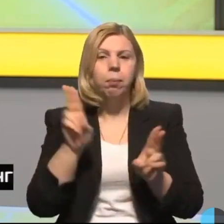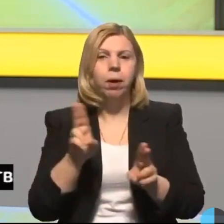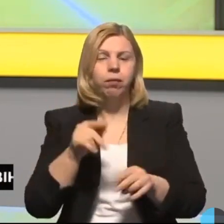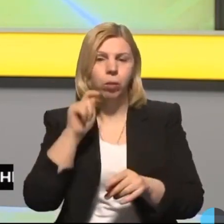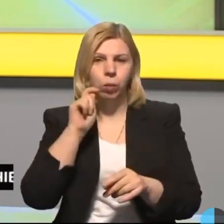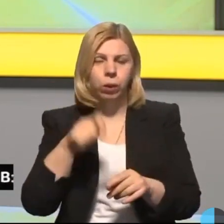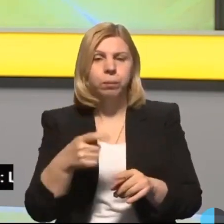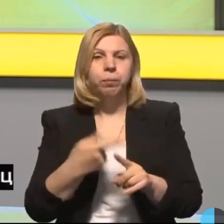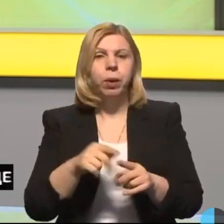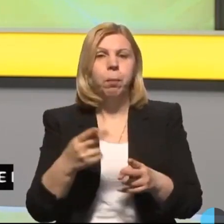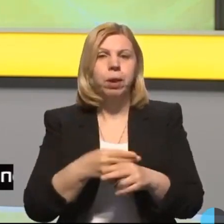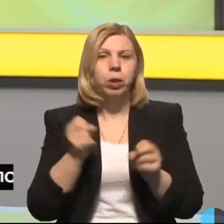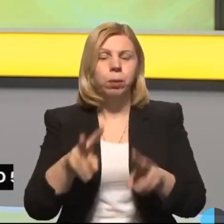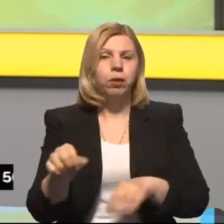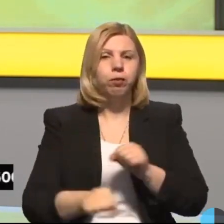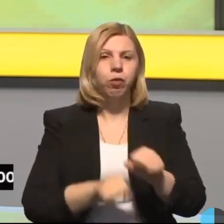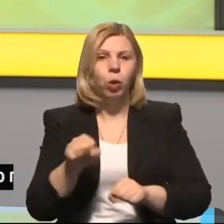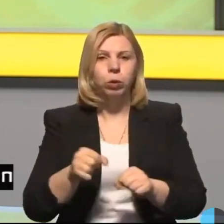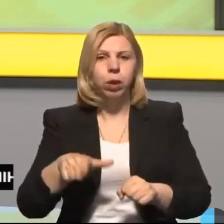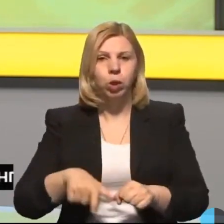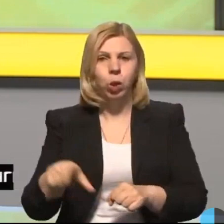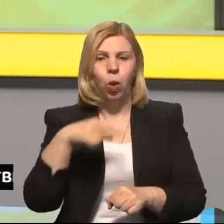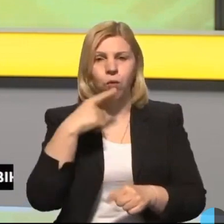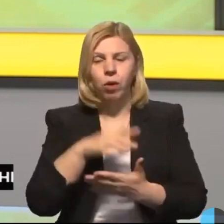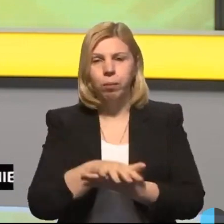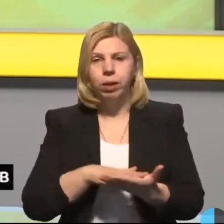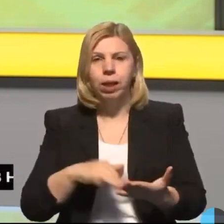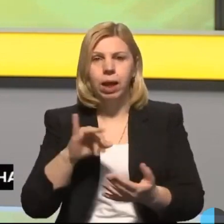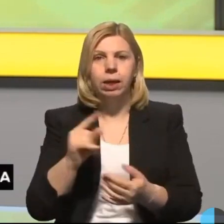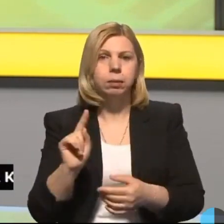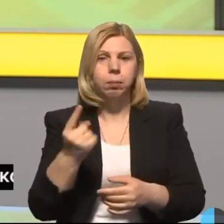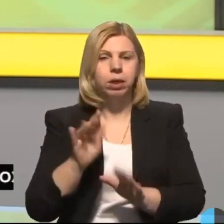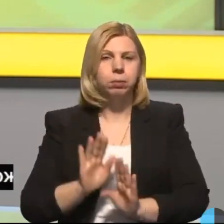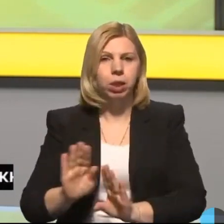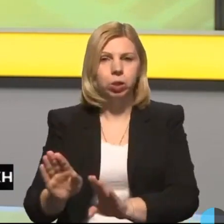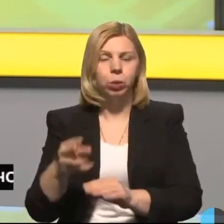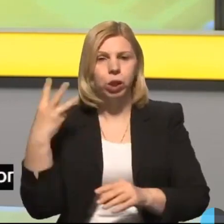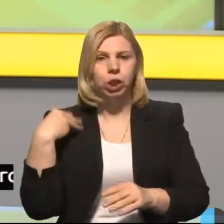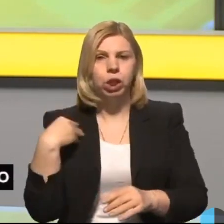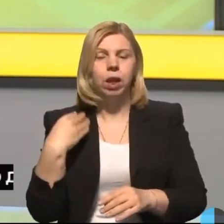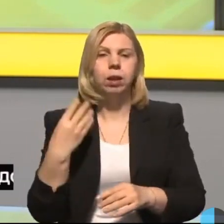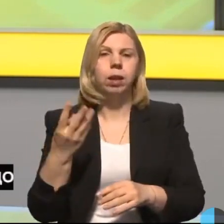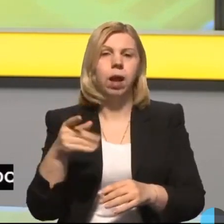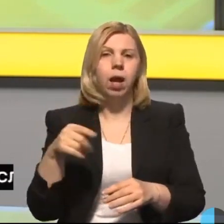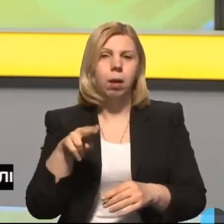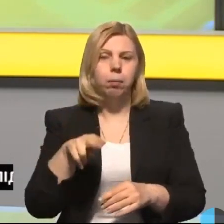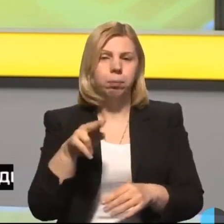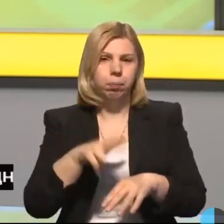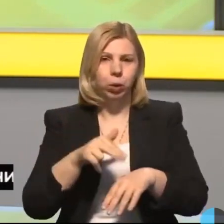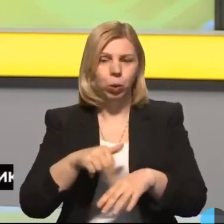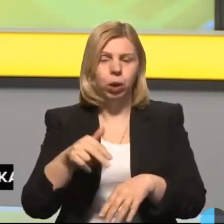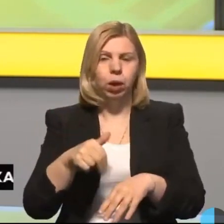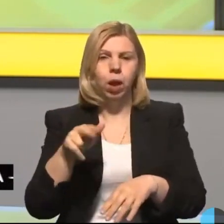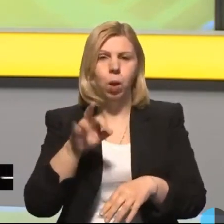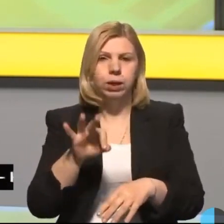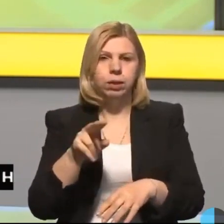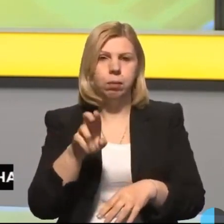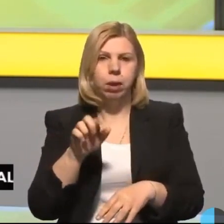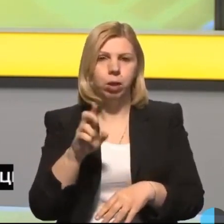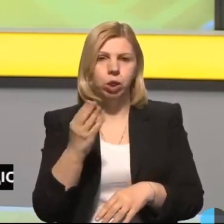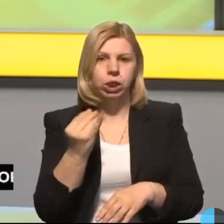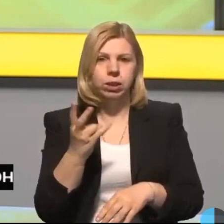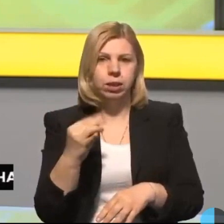України. Про безпеку велосипедистів на дорог говоримо далі із першим заступником начальника департаменту патрульної поліції Олексієм